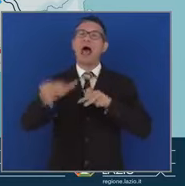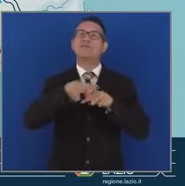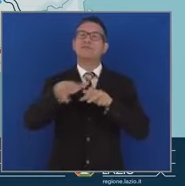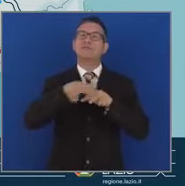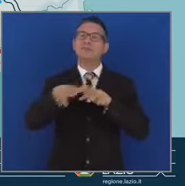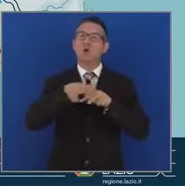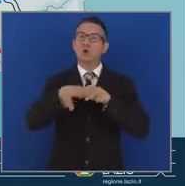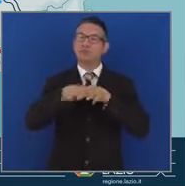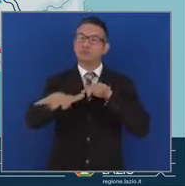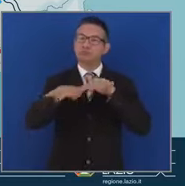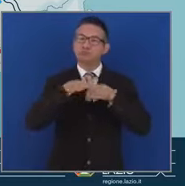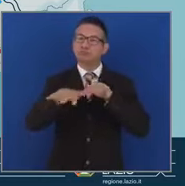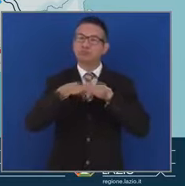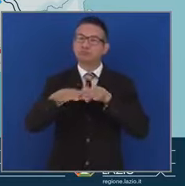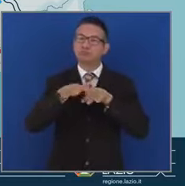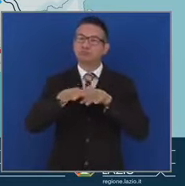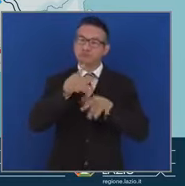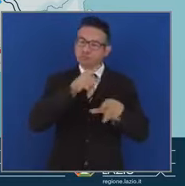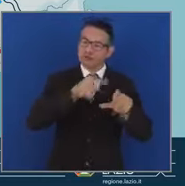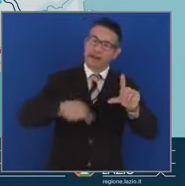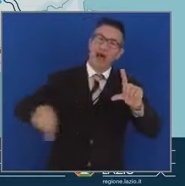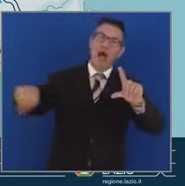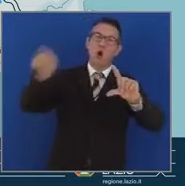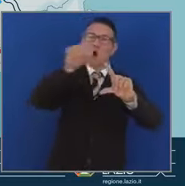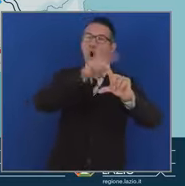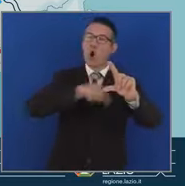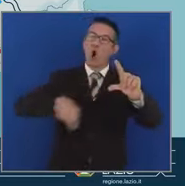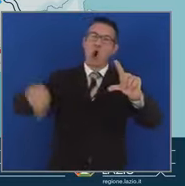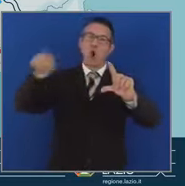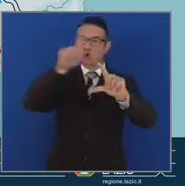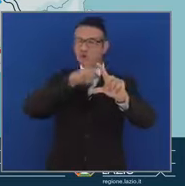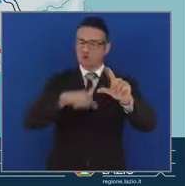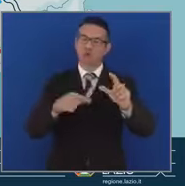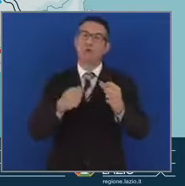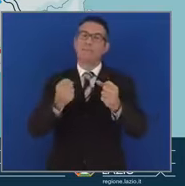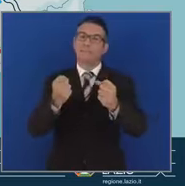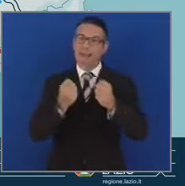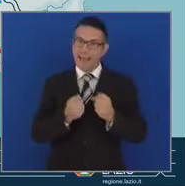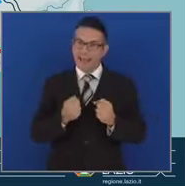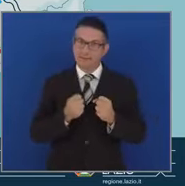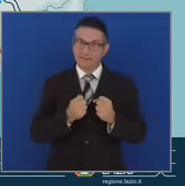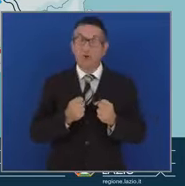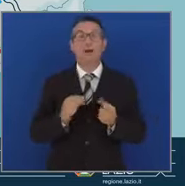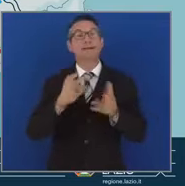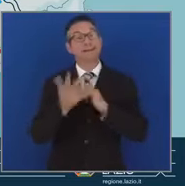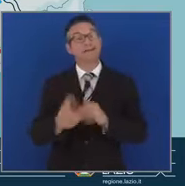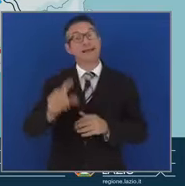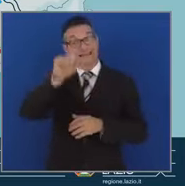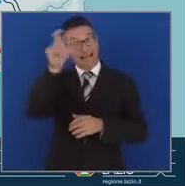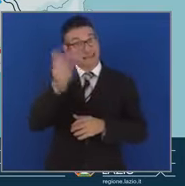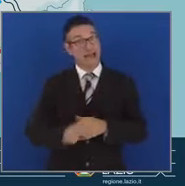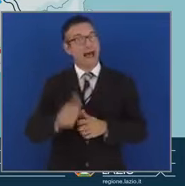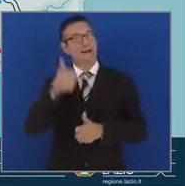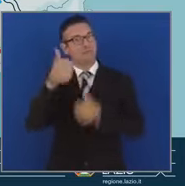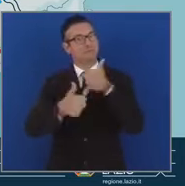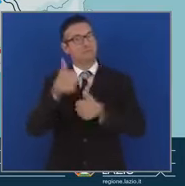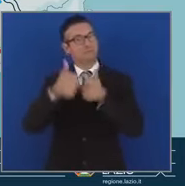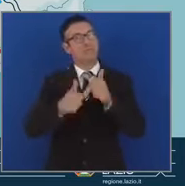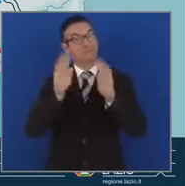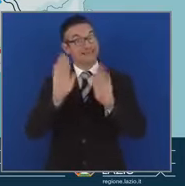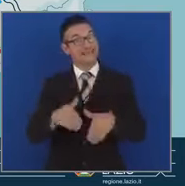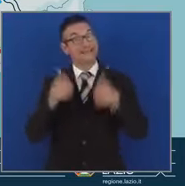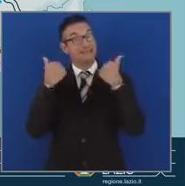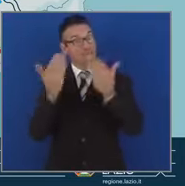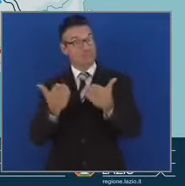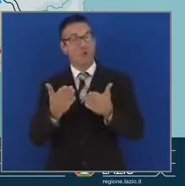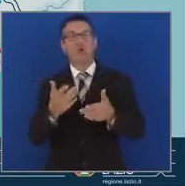tutto il traffico tra nord e sud passa. Ma in questo l'Italia è più competitiva perché a Civitavecchia c'è il più